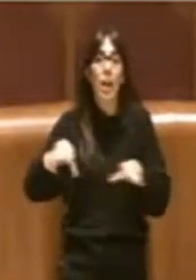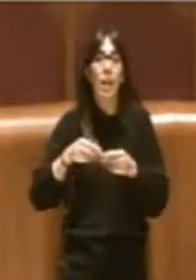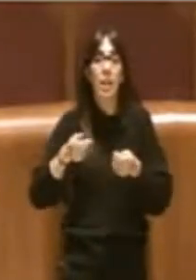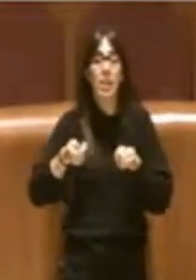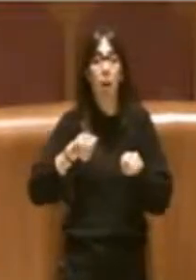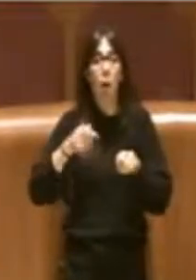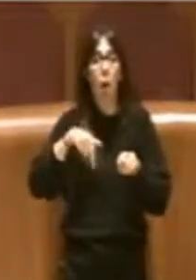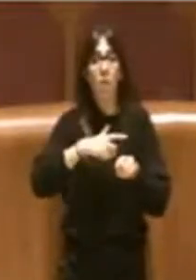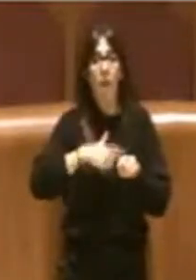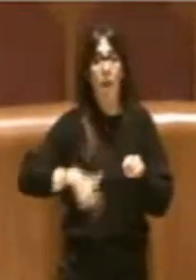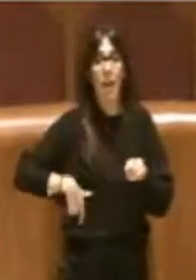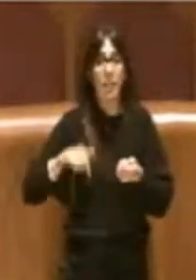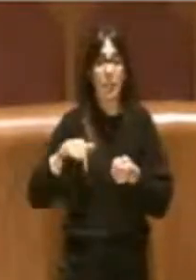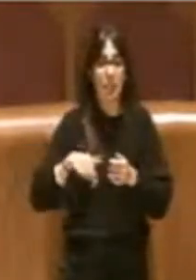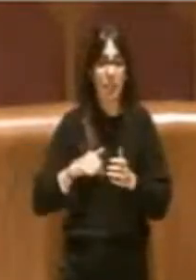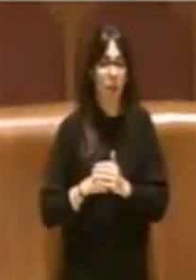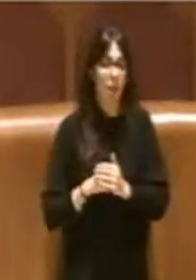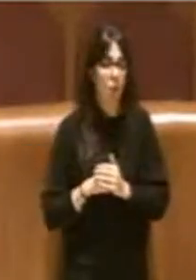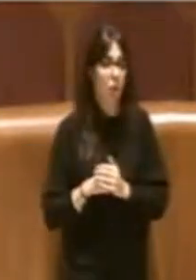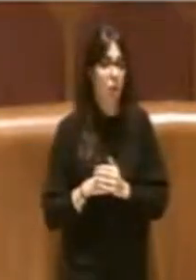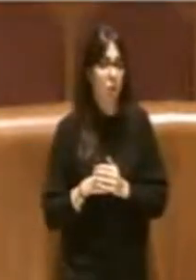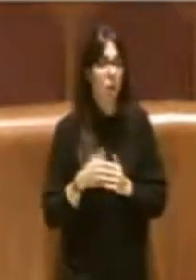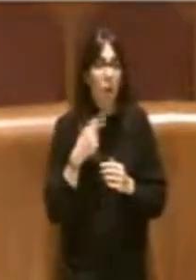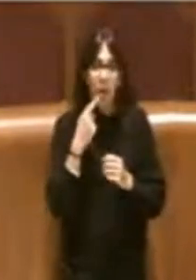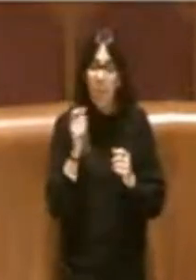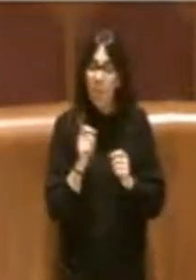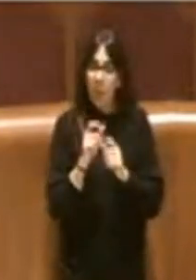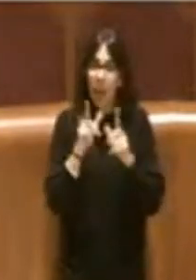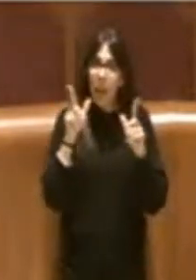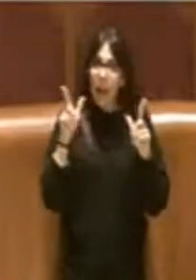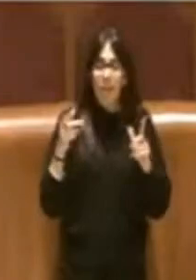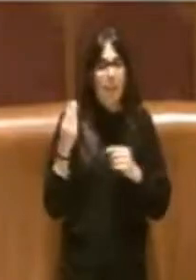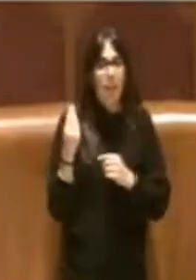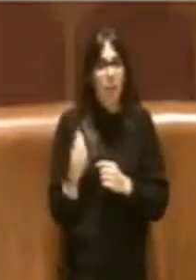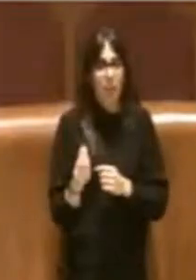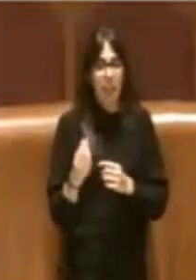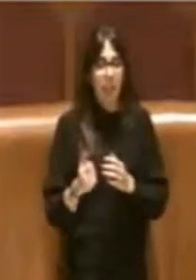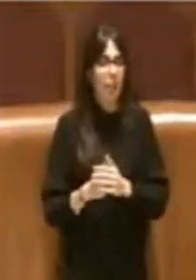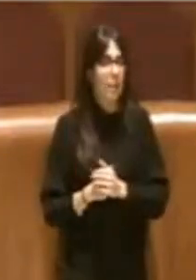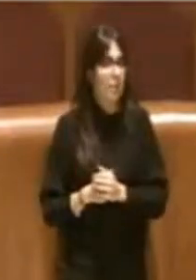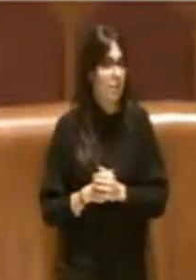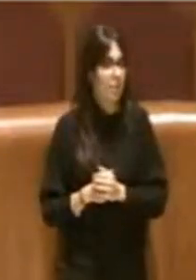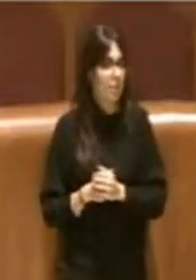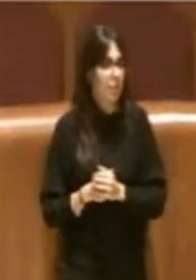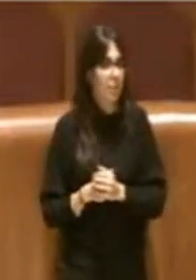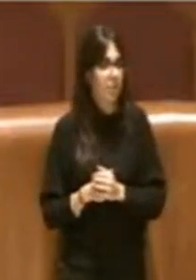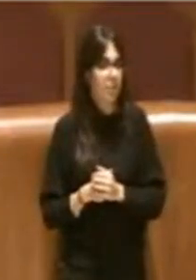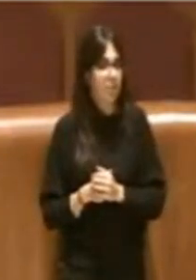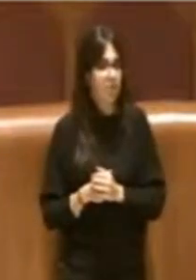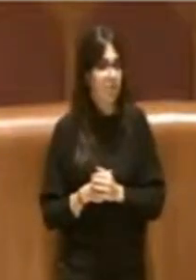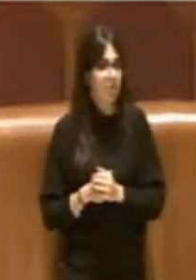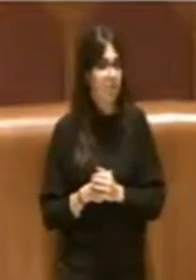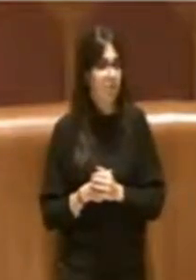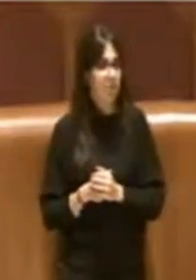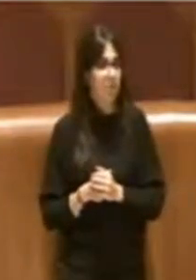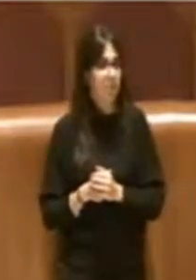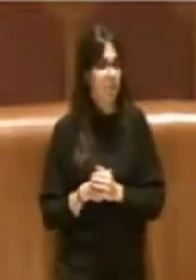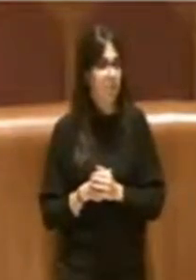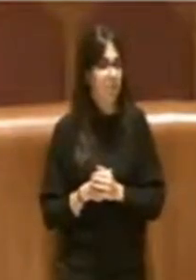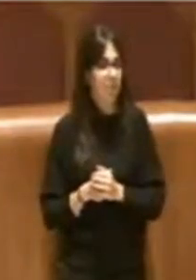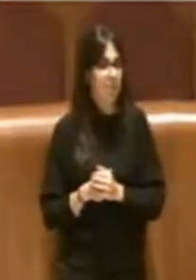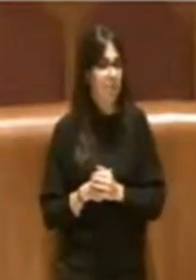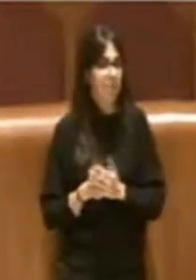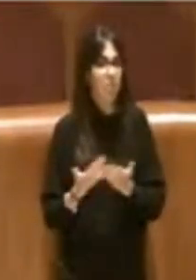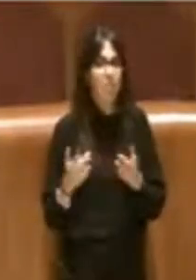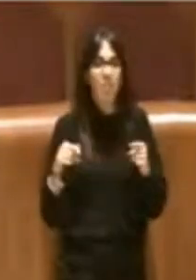Perché dico meraviglia? Ma in realtà qui non saprei